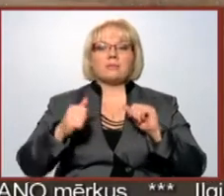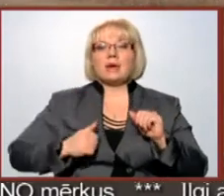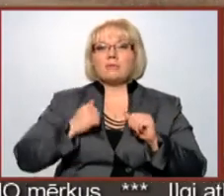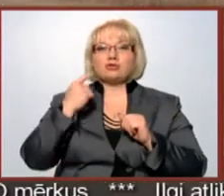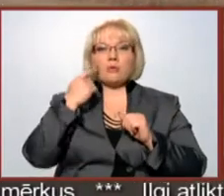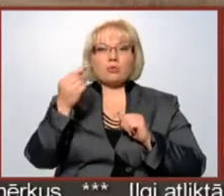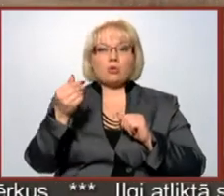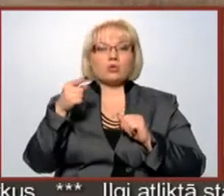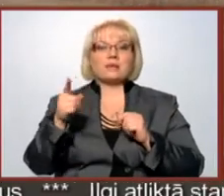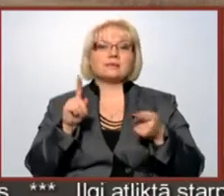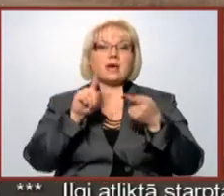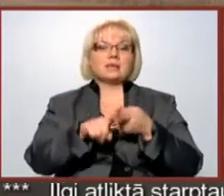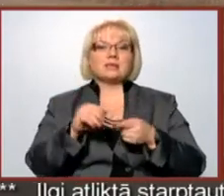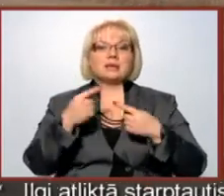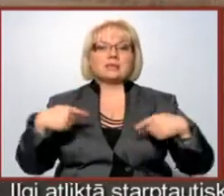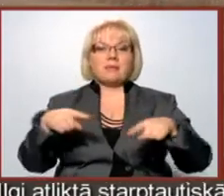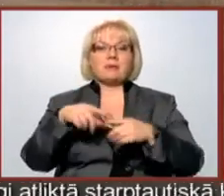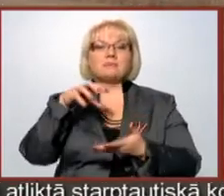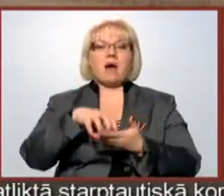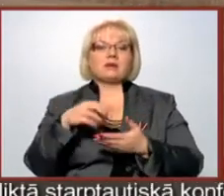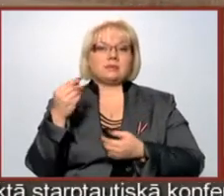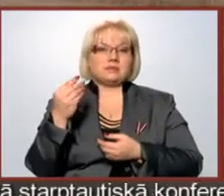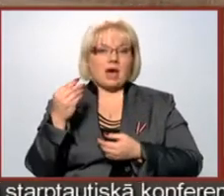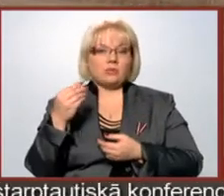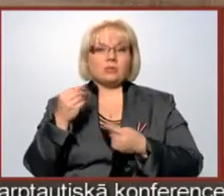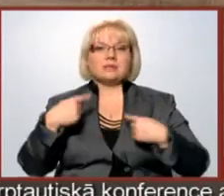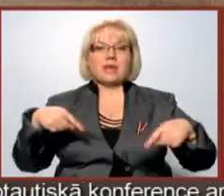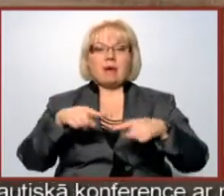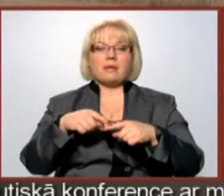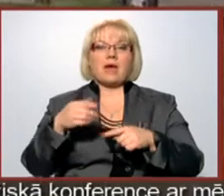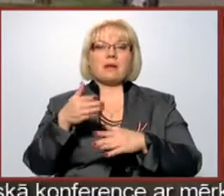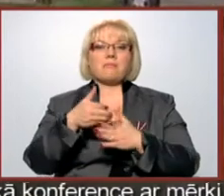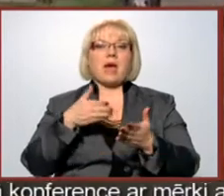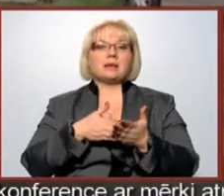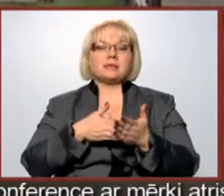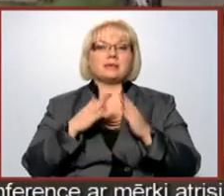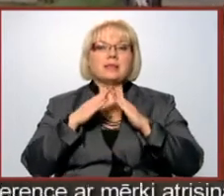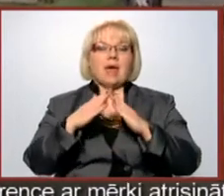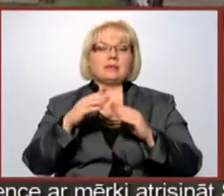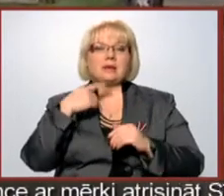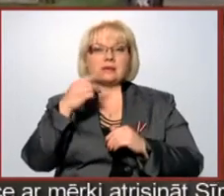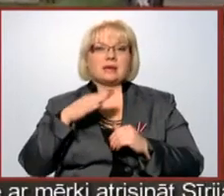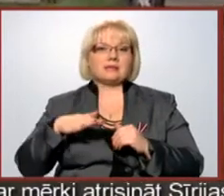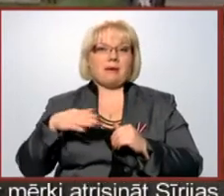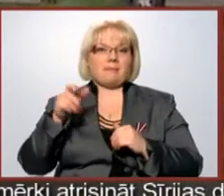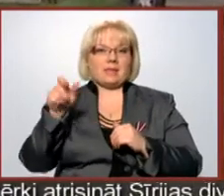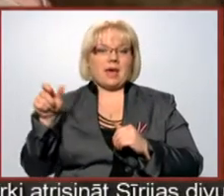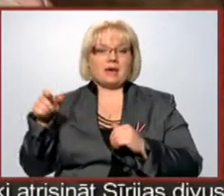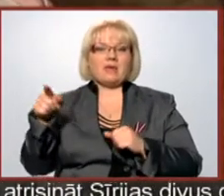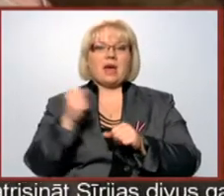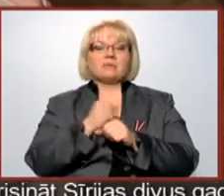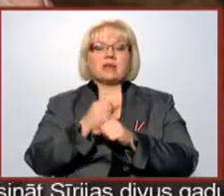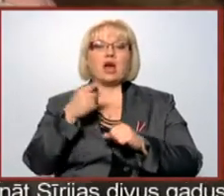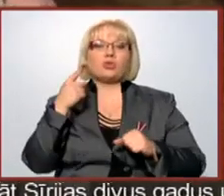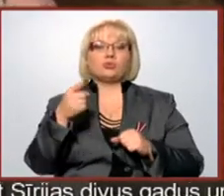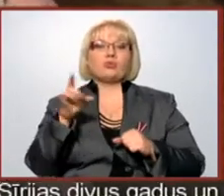nodoklis, jo tas saistīts ar zemes bāzes cenu. Zeme tērma aizisklaicis, tā mēdz teikt zemnieki. Līgi tapstrādā vairākā tūkstotu